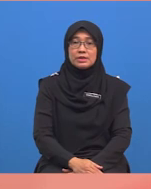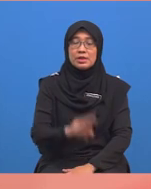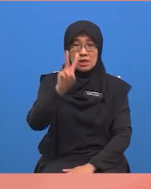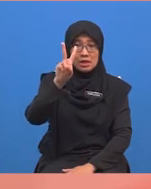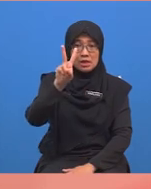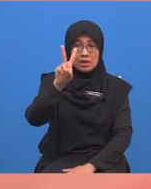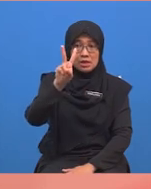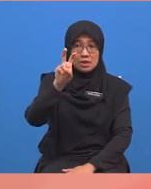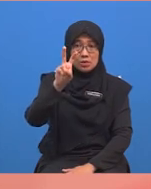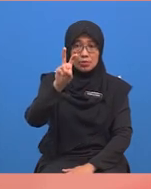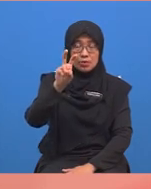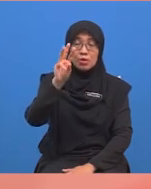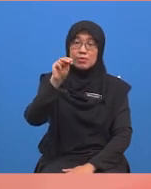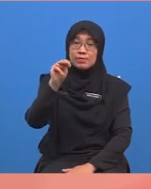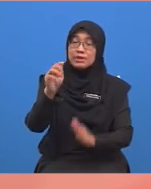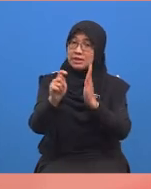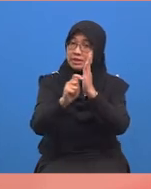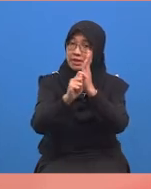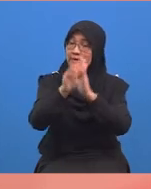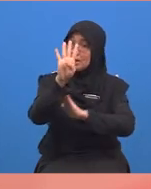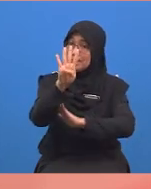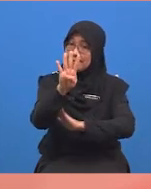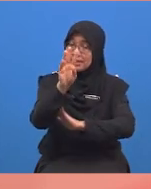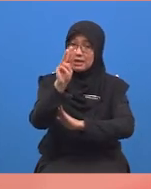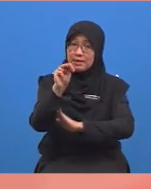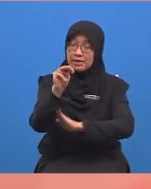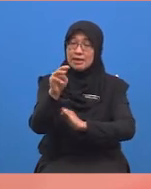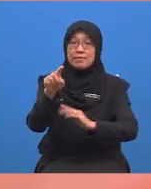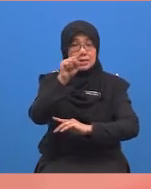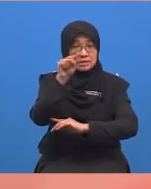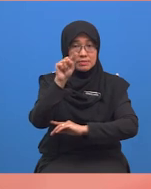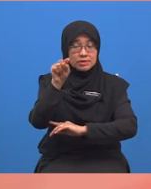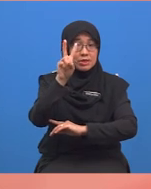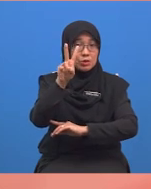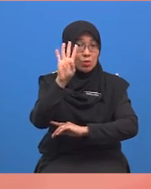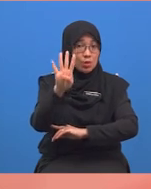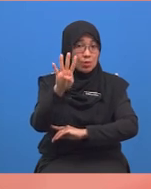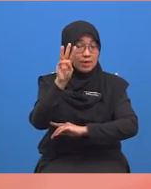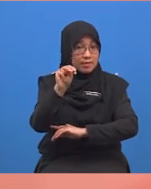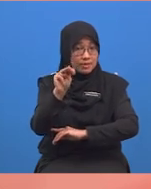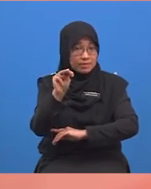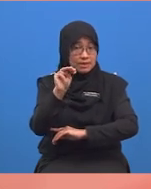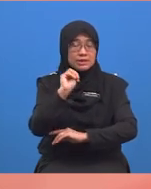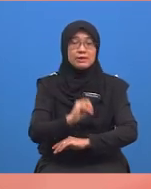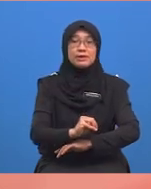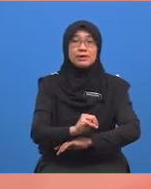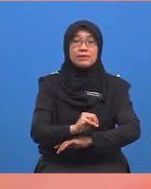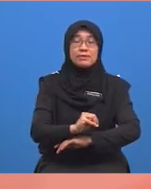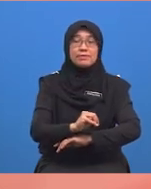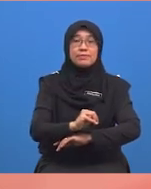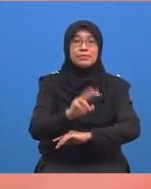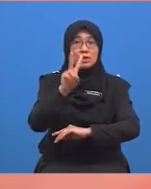Dua puluh milimeter tambah empat milimeter sama dengan dua puluh empat milimeter.